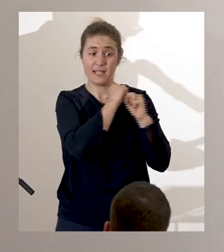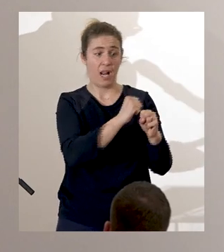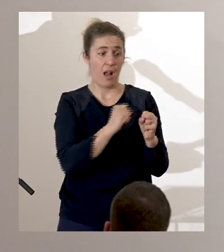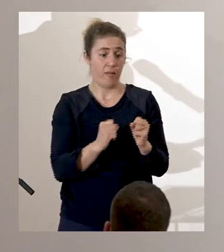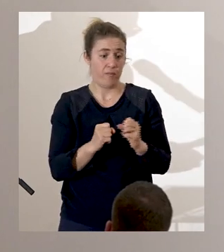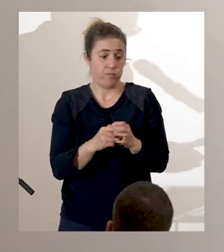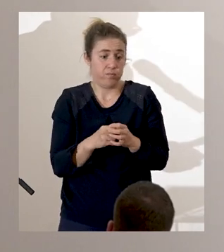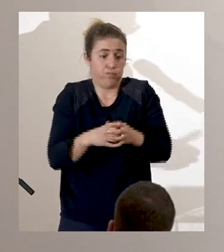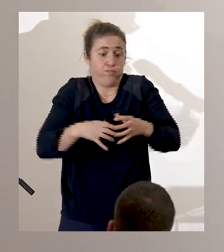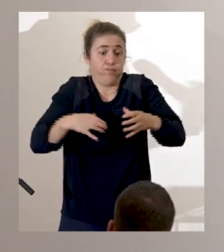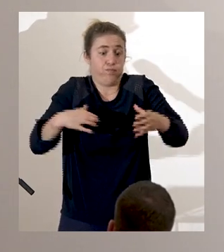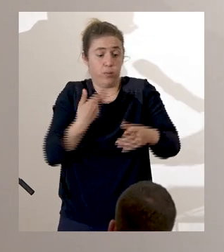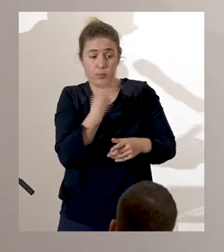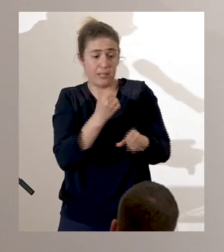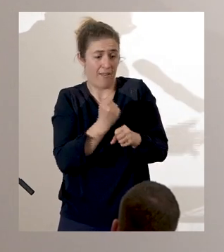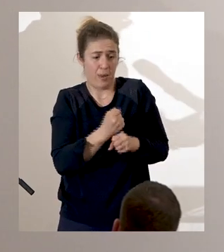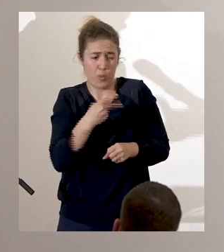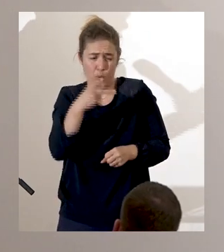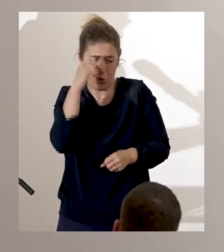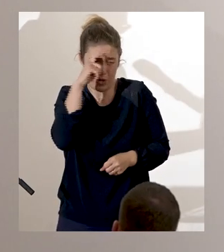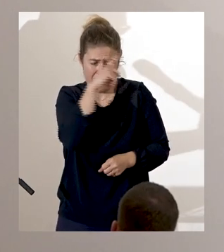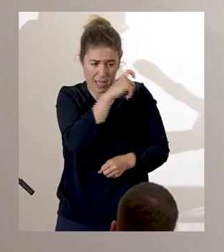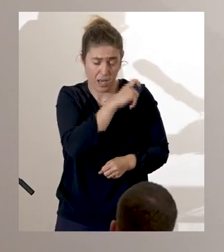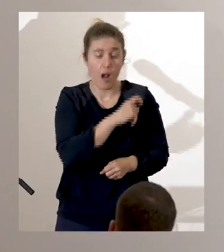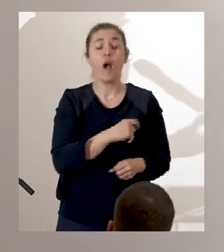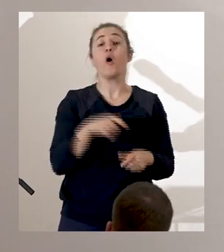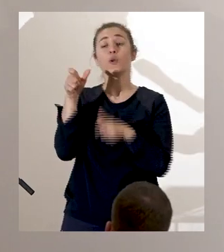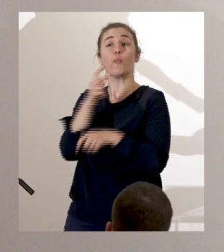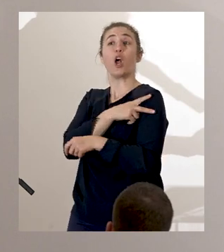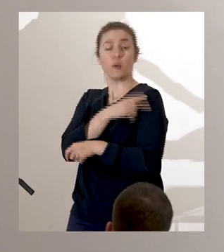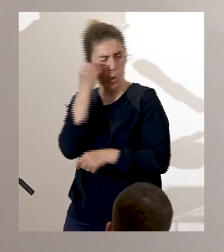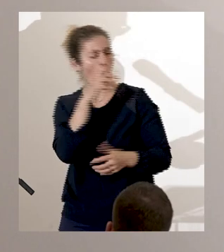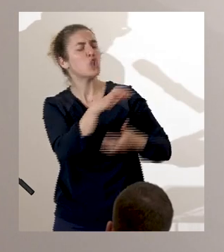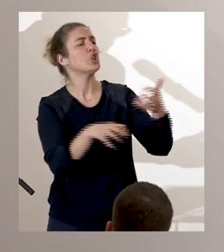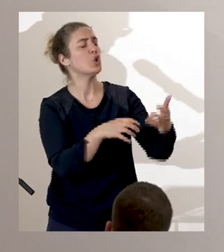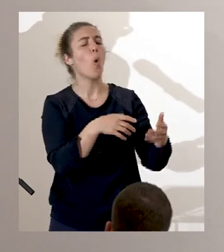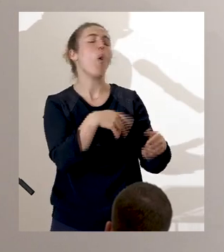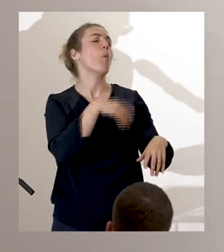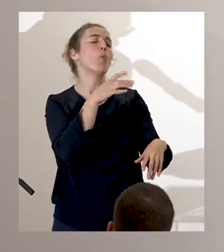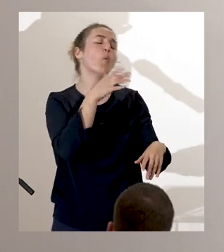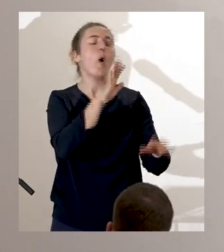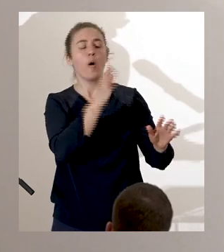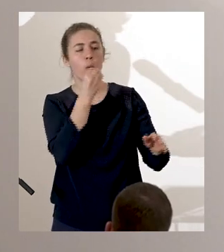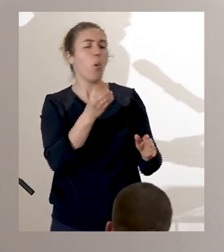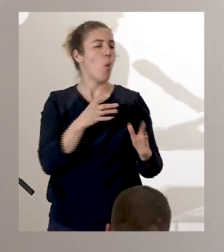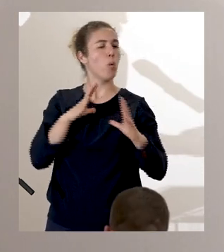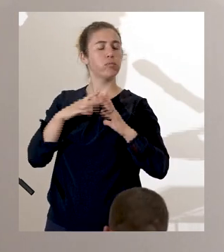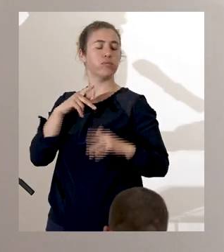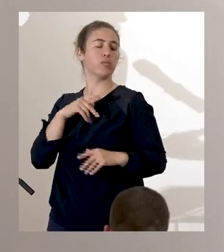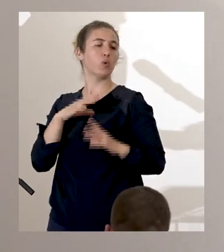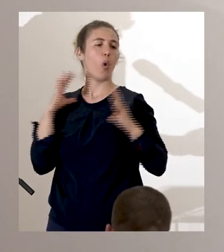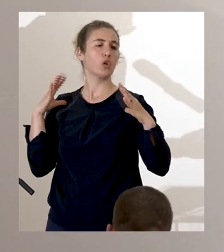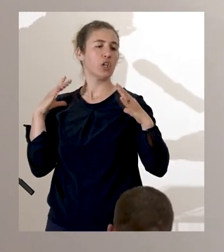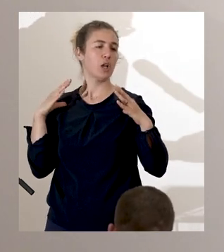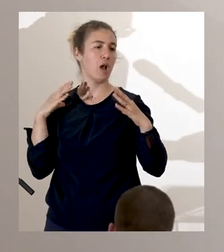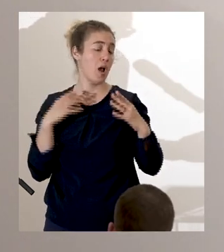de leurs conditions de travail. Les maîtres jamaïcains créant moins les révoltes et le risque de fuite des plantations puisque les fugitifs seraient susceptibles d